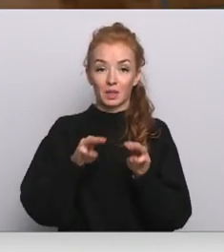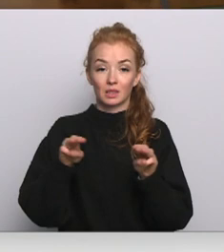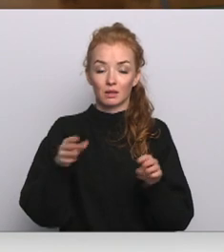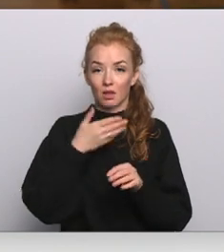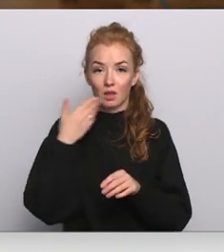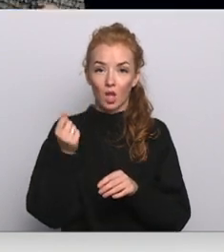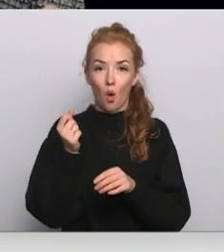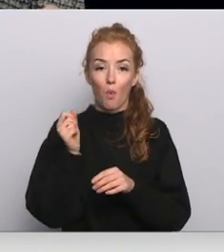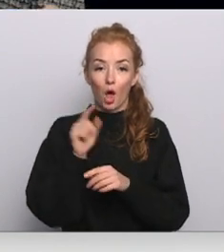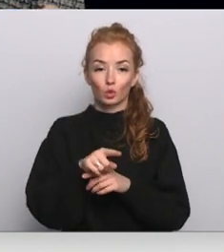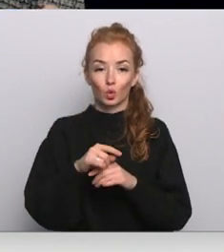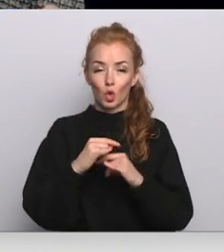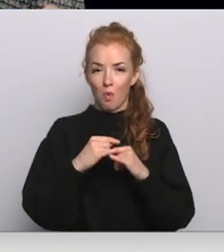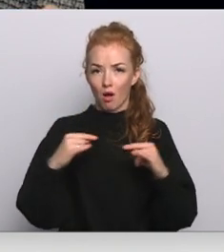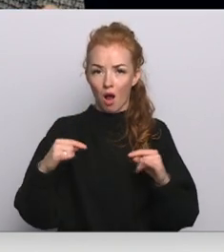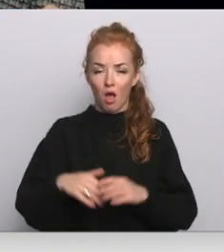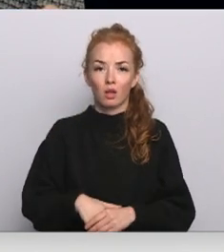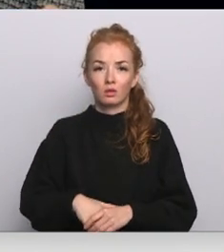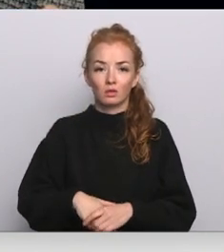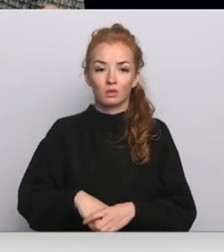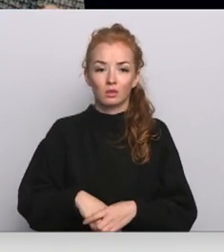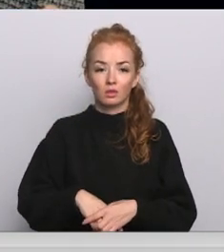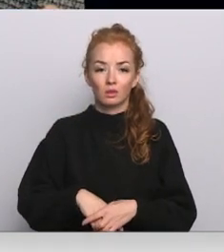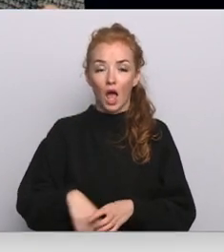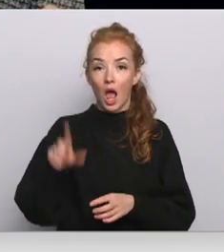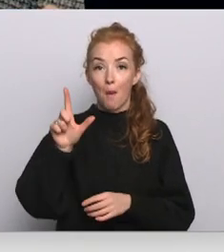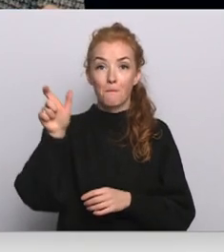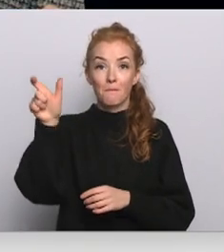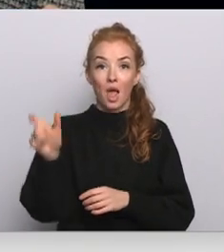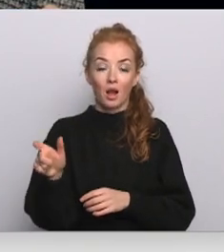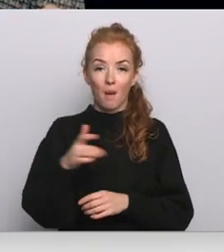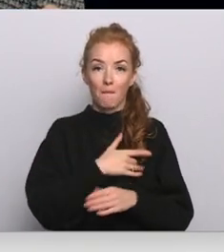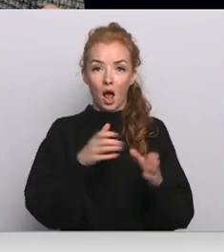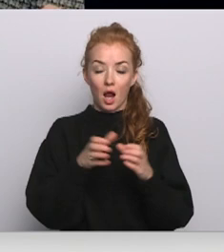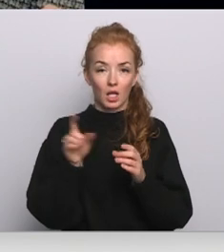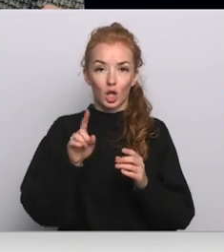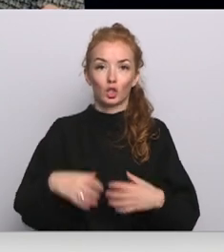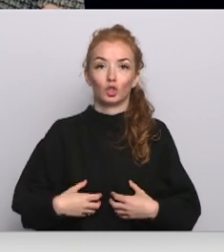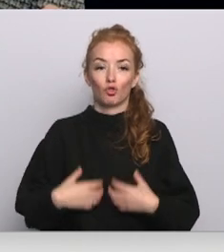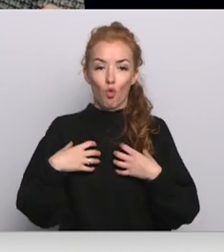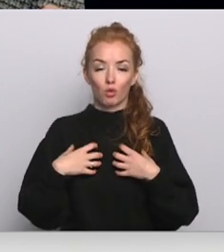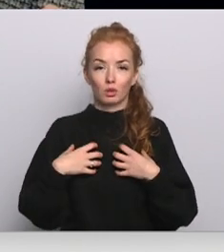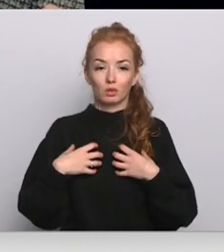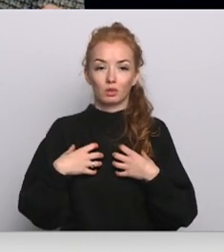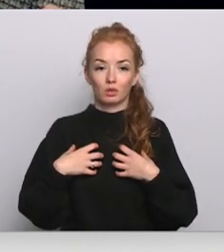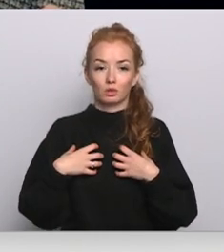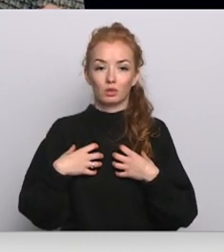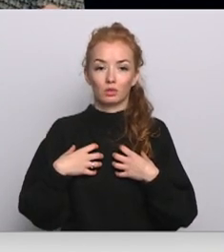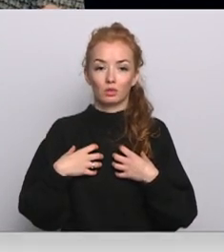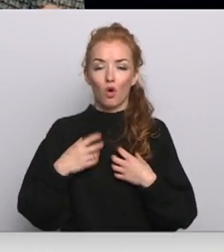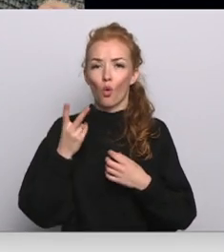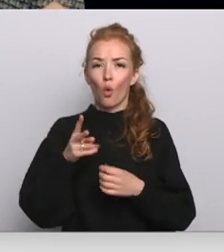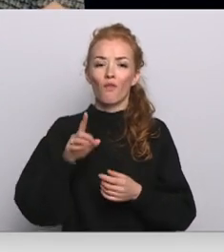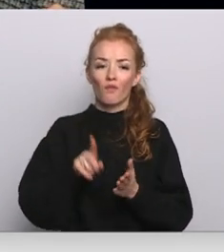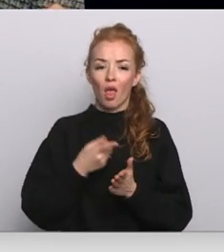pasūtījumu galts. Protams, ka Lemberg partijā ir šoks. Ko mēs vēl varētu